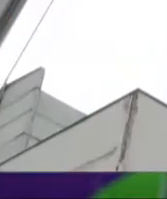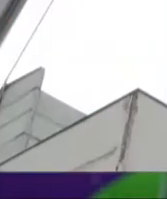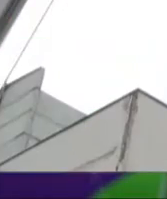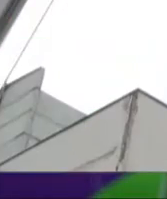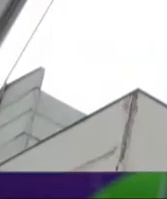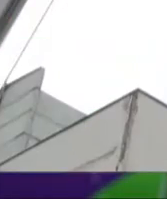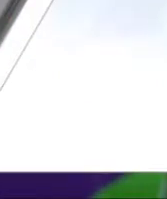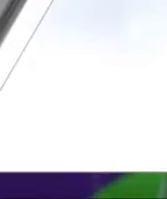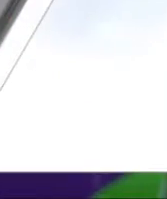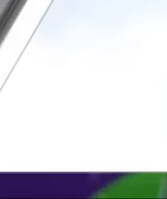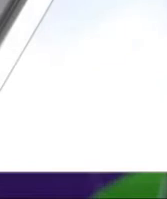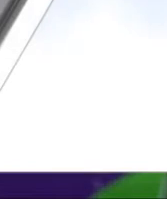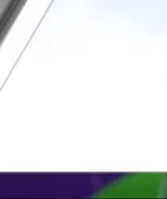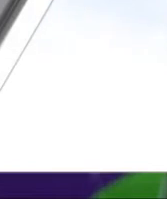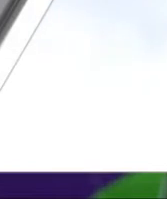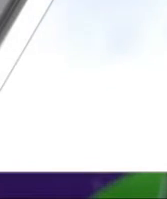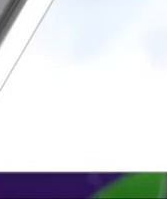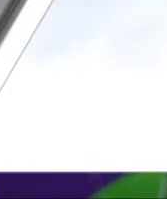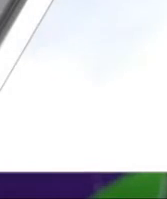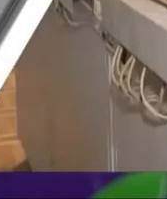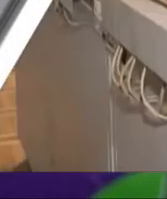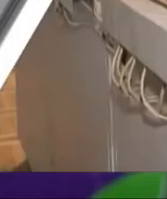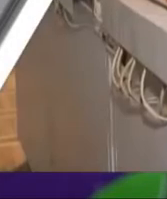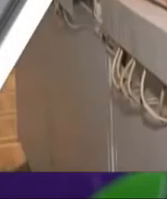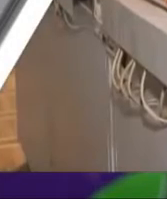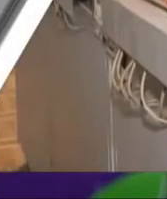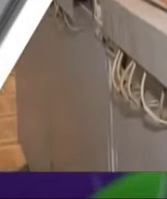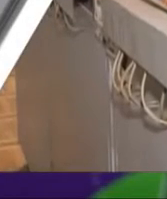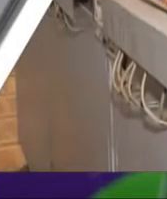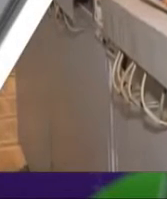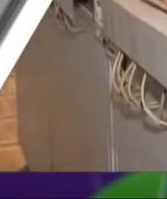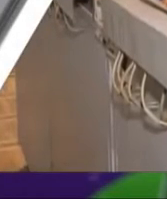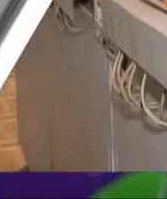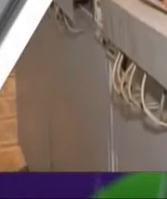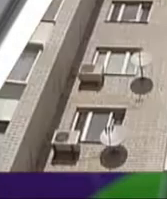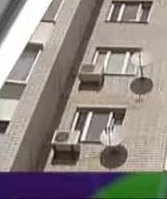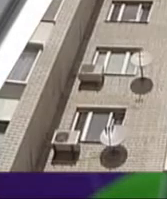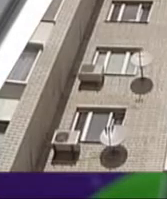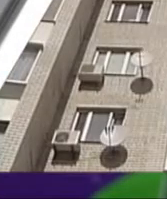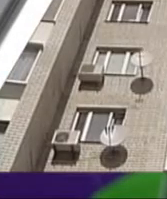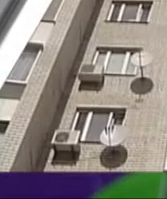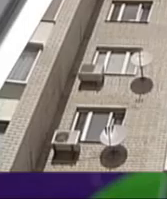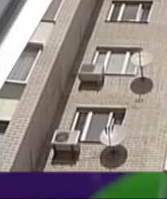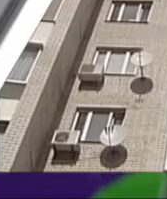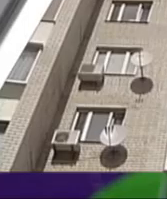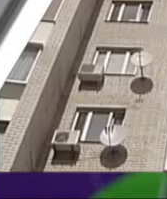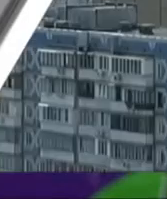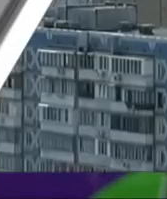Понад 74% житлових будинків та всі столичні дитсадки, школи і пологові будинки вже з теплом.